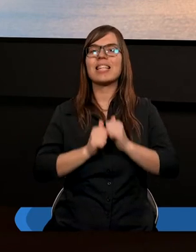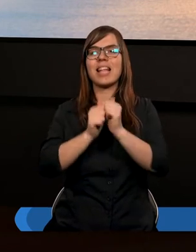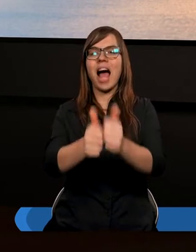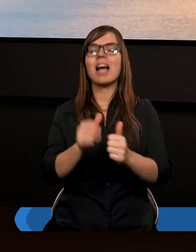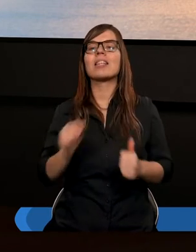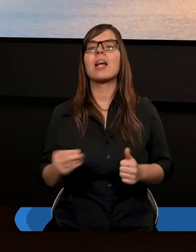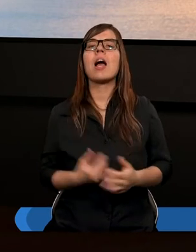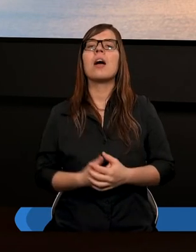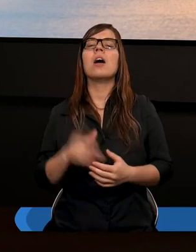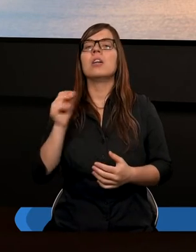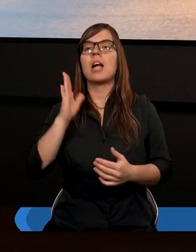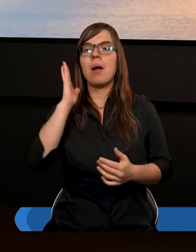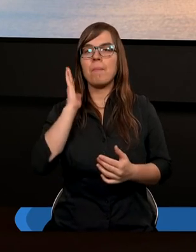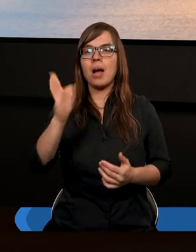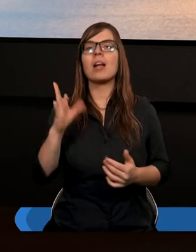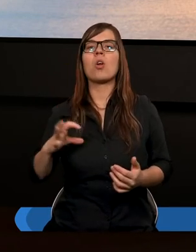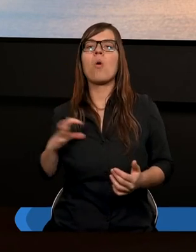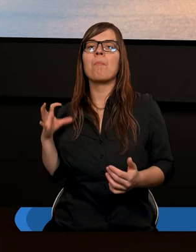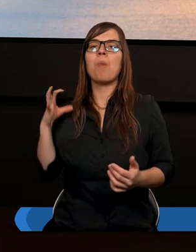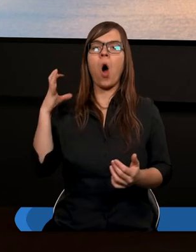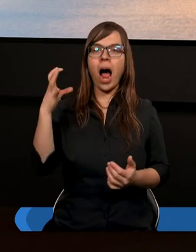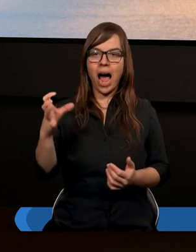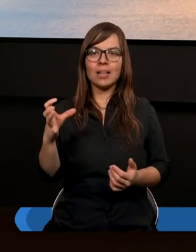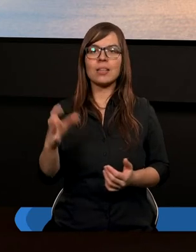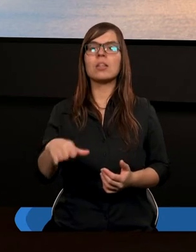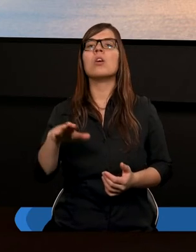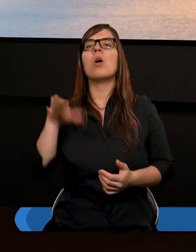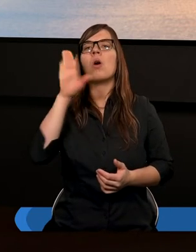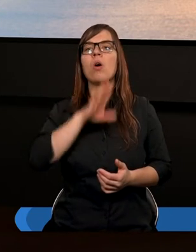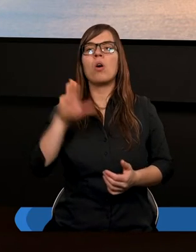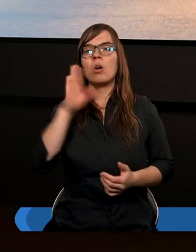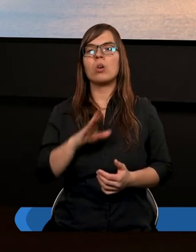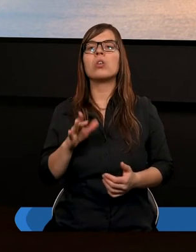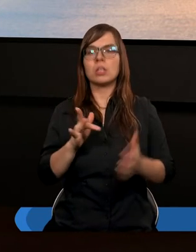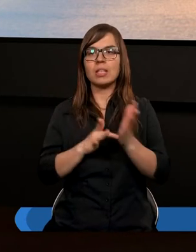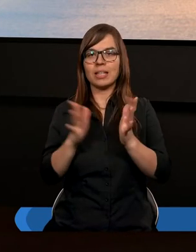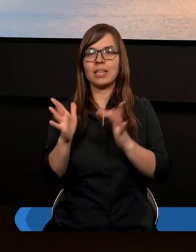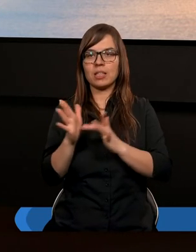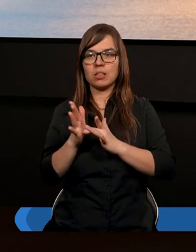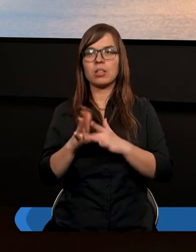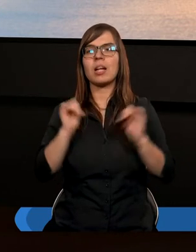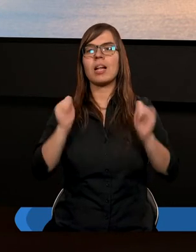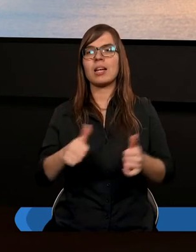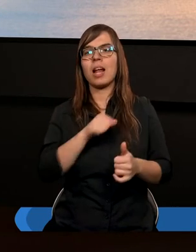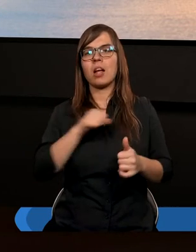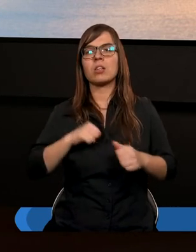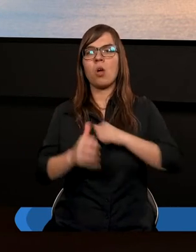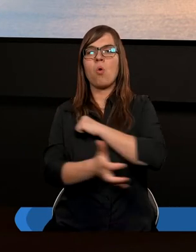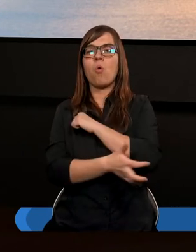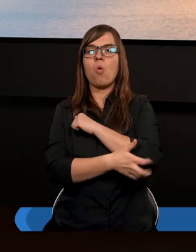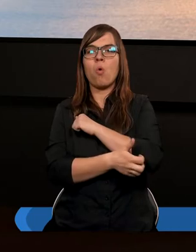że będąc bogatym Bóg znaczy Chrystus stał się